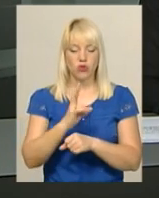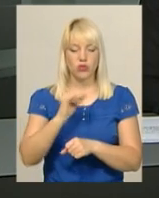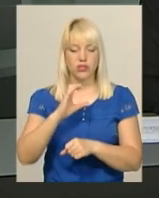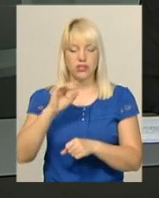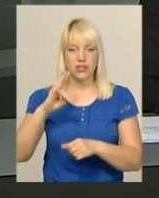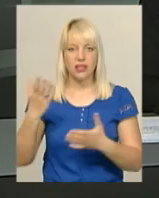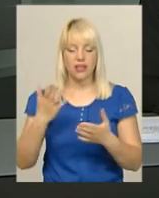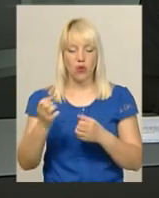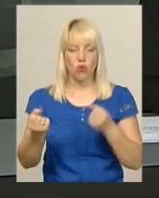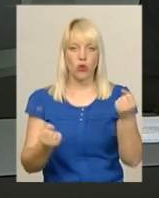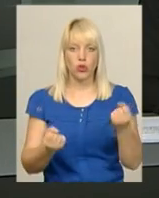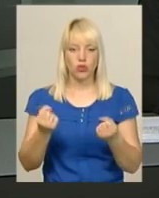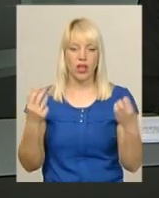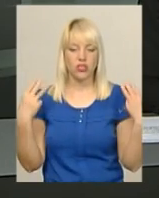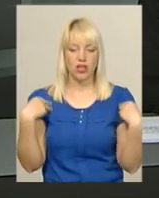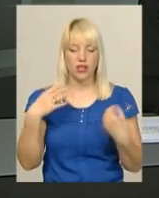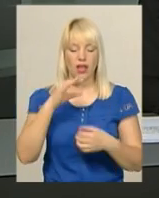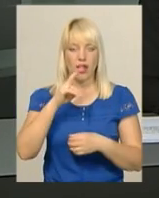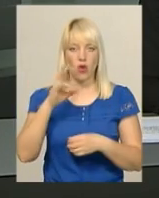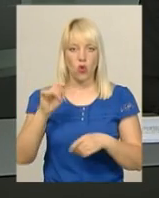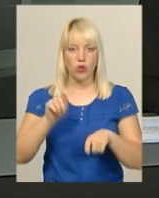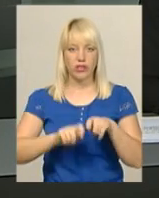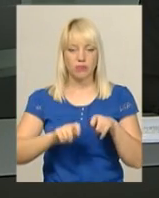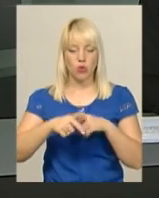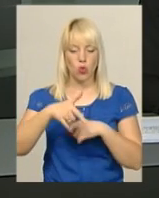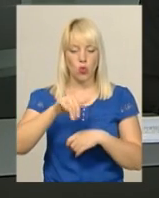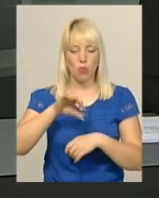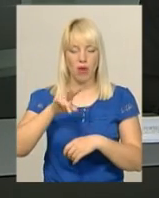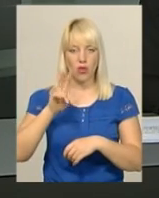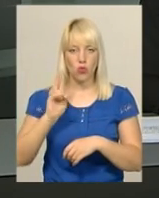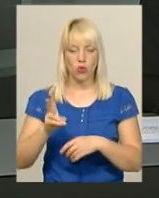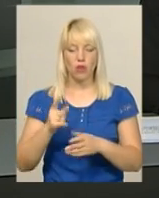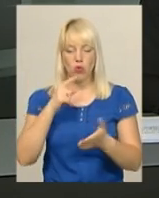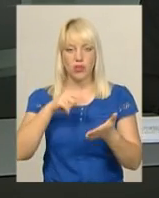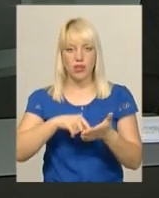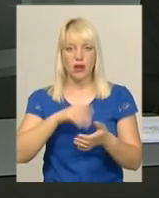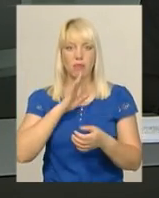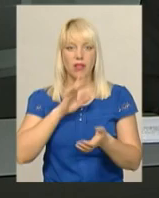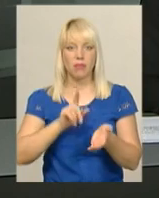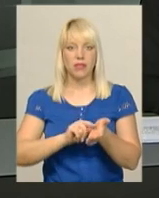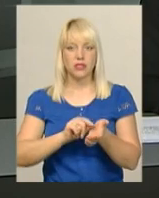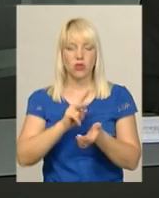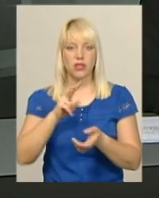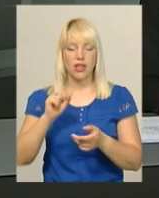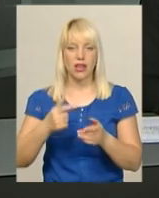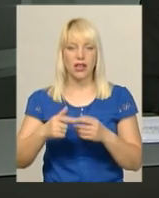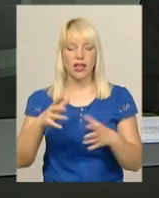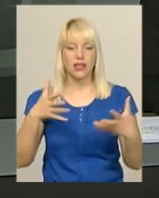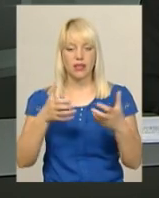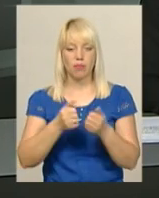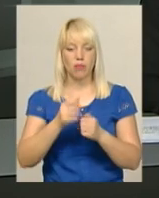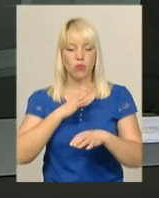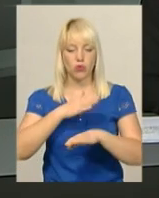держекоінспекції Віталій Гуменюк, потрапила 81-річна пенсіонерка. ДТП сталося на пішохідному переході вулиці